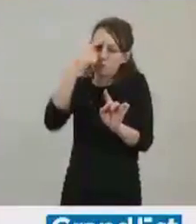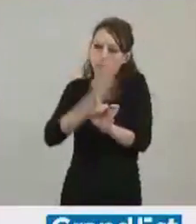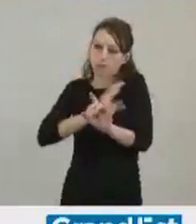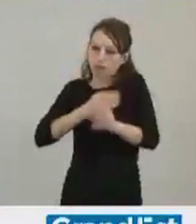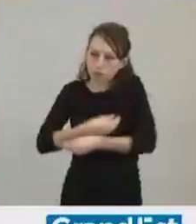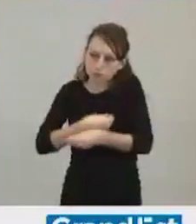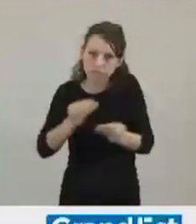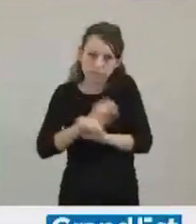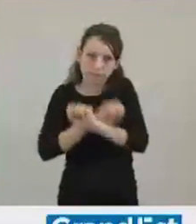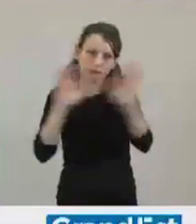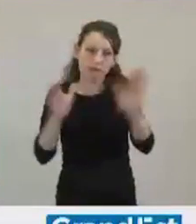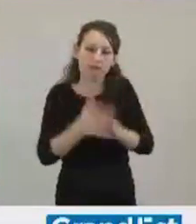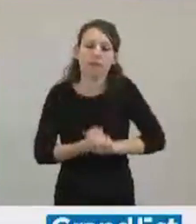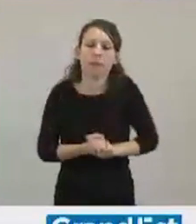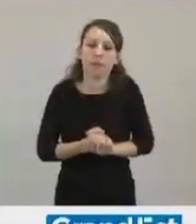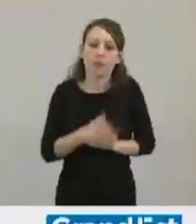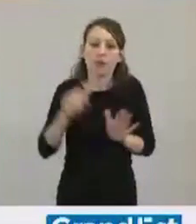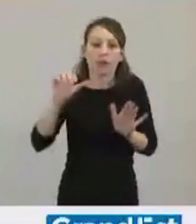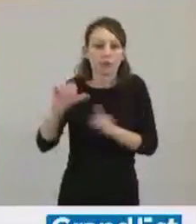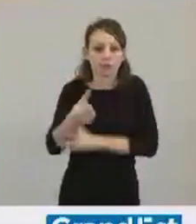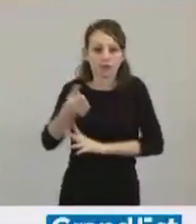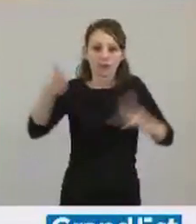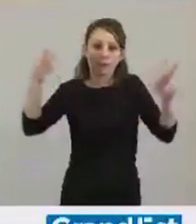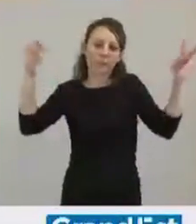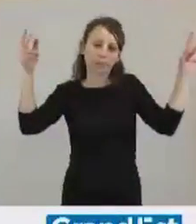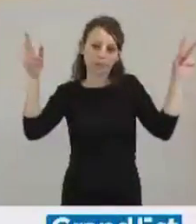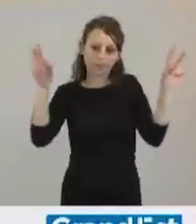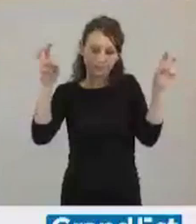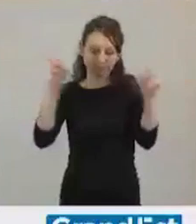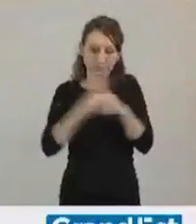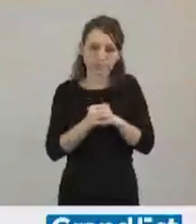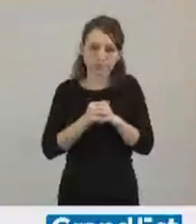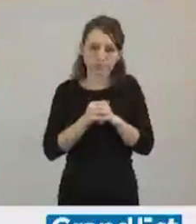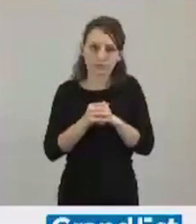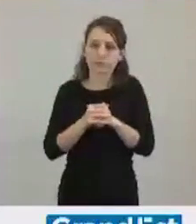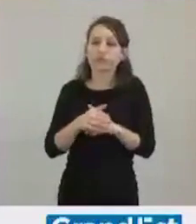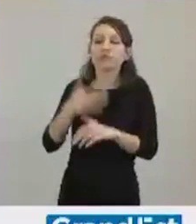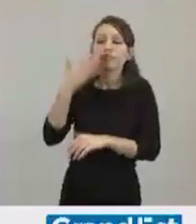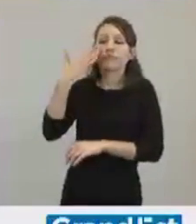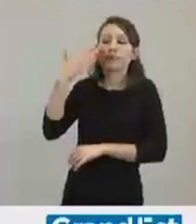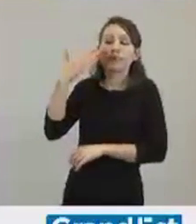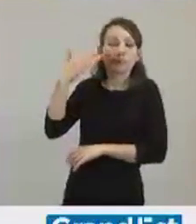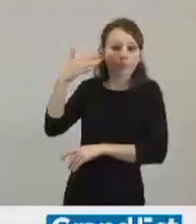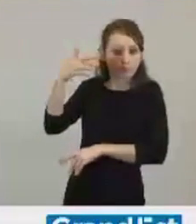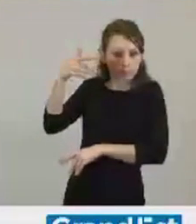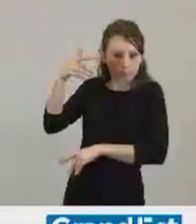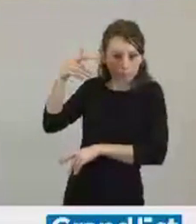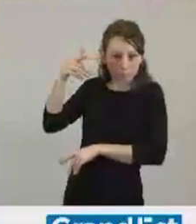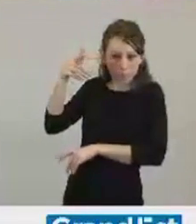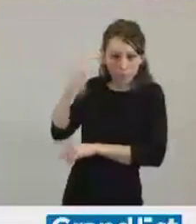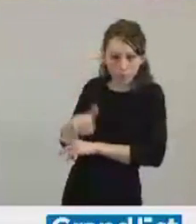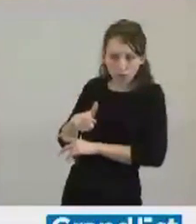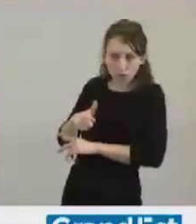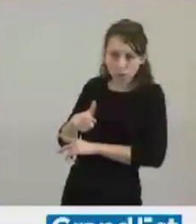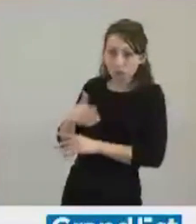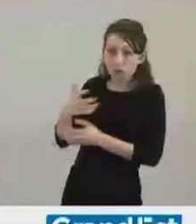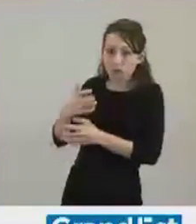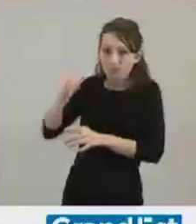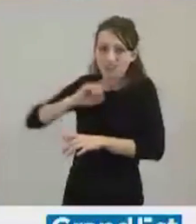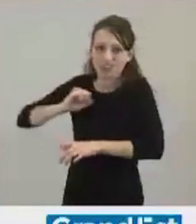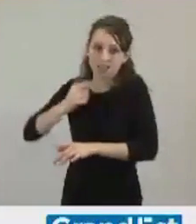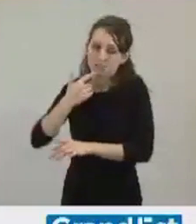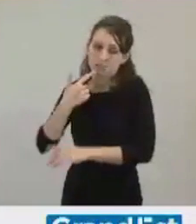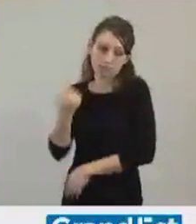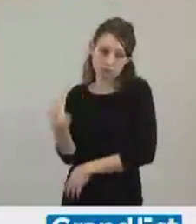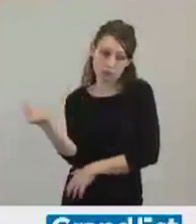démarrer avec un proverbe qui est que celui qui veut aller vite va seul et que